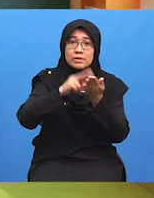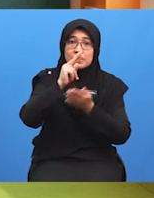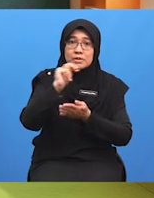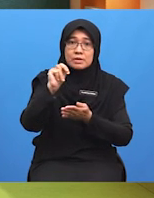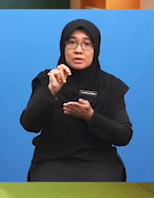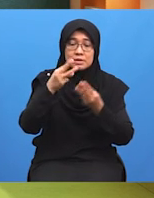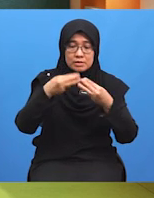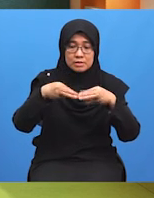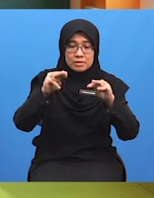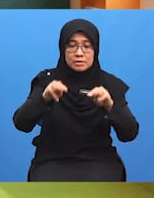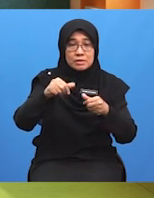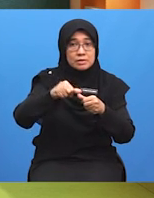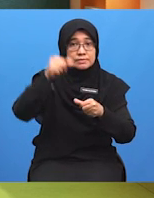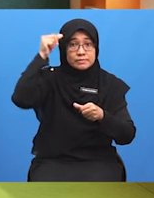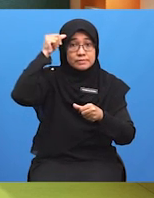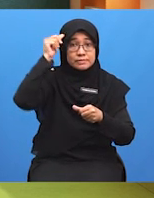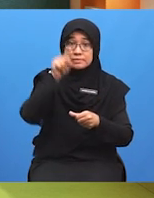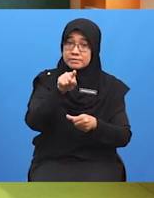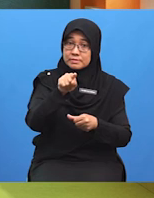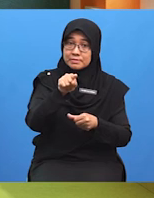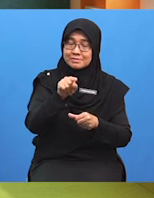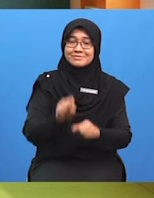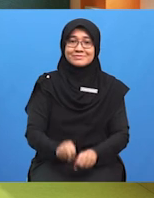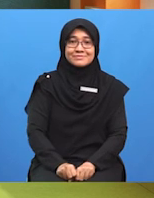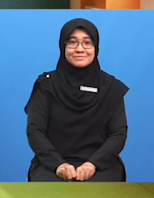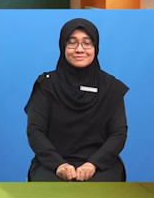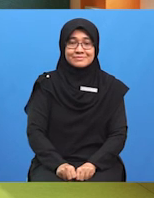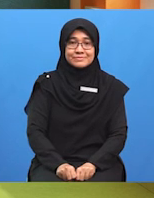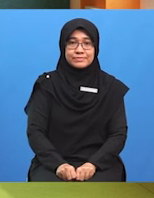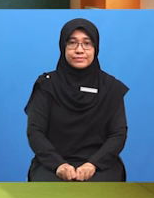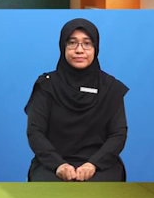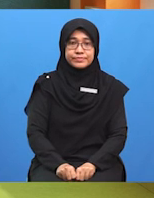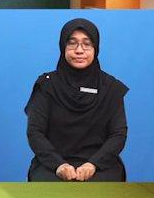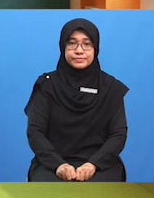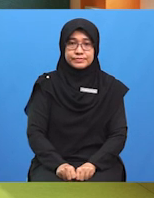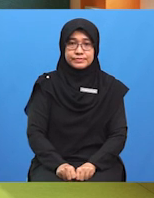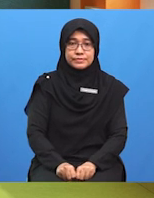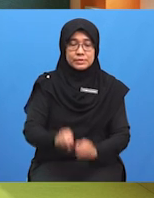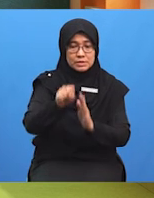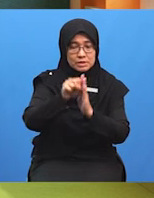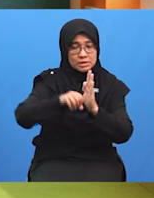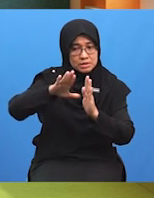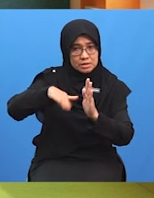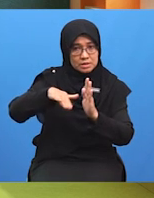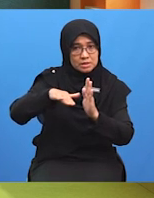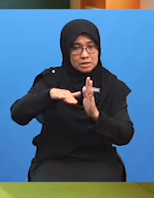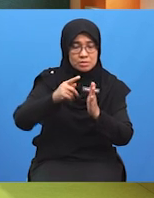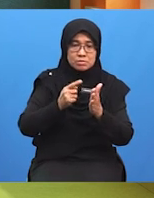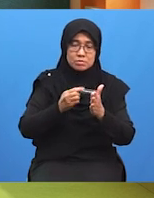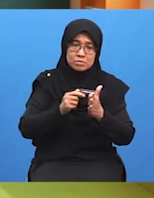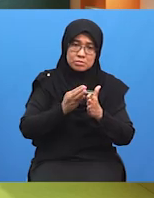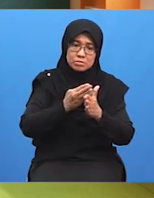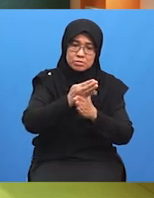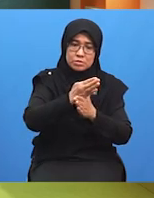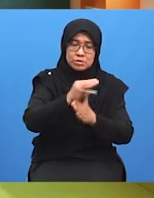lagi apa yang dimaksudkan dengan perundingan? Sebelum meneruskan topik hari ini, saya